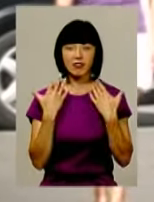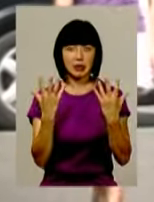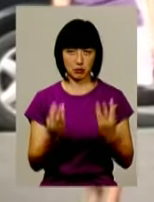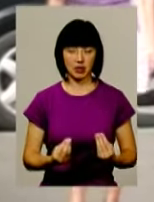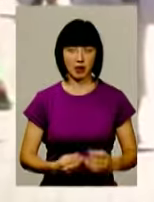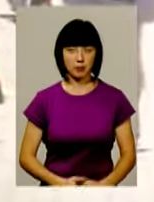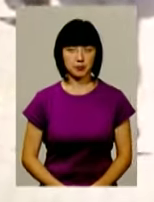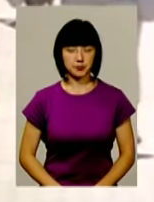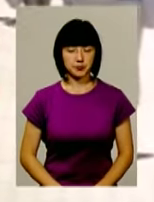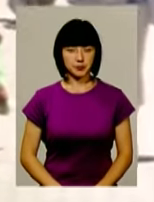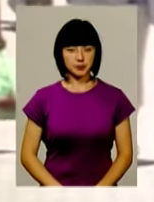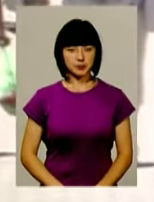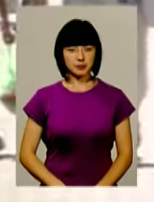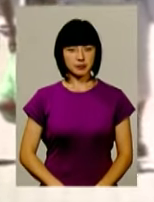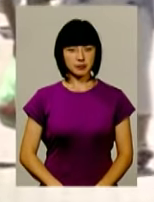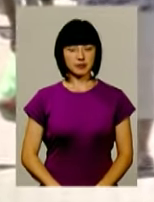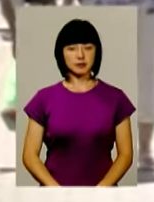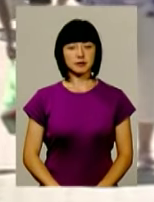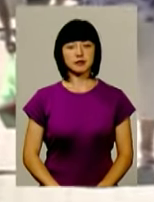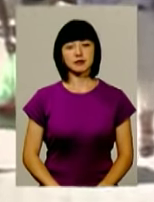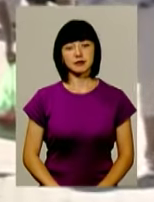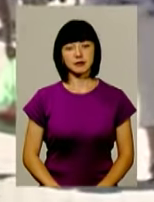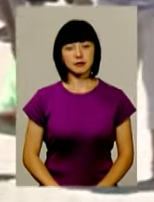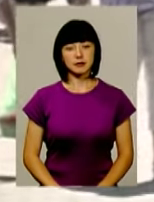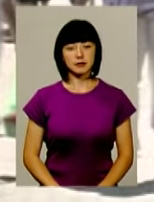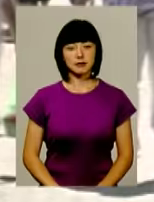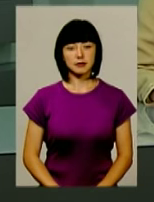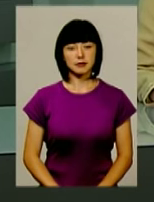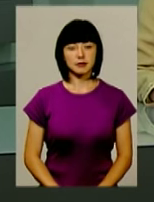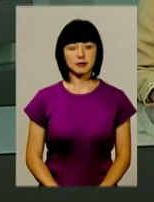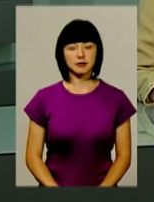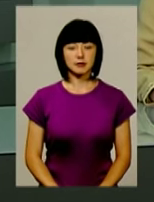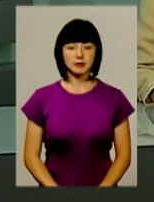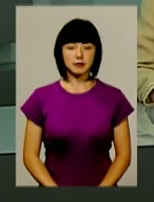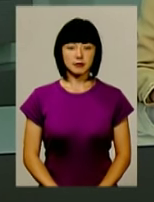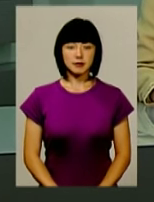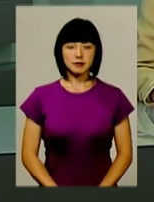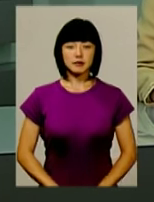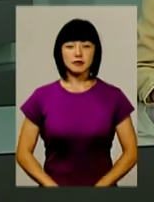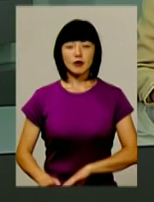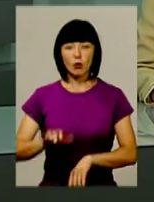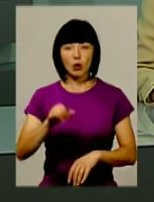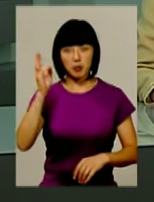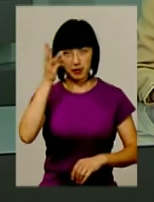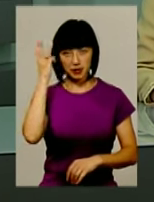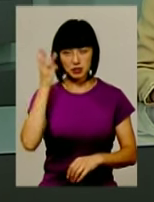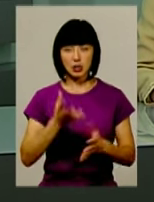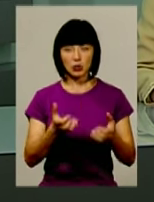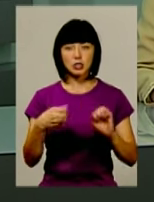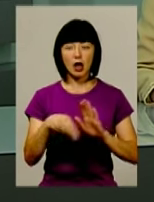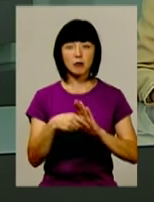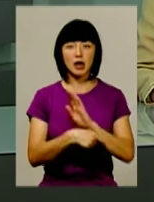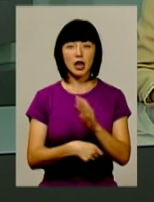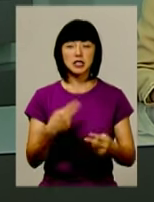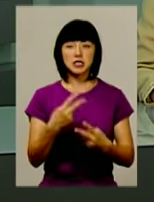днем. Анна Онекієнко, Юрій Чорний для інформаційного випуску. У Хмельницькому за одержання хабара